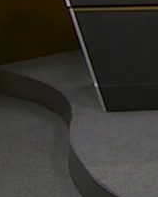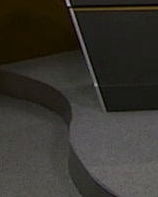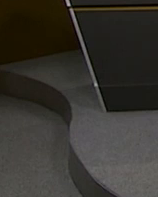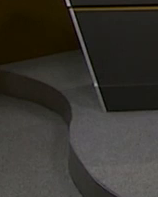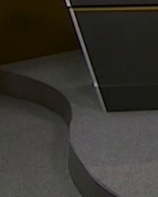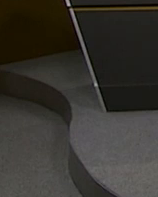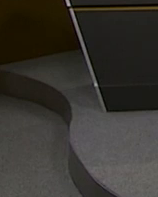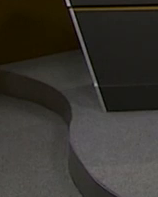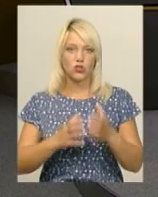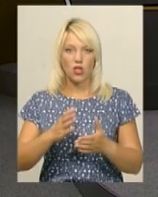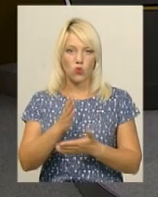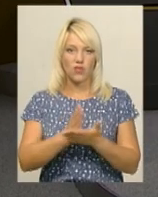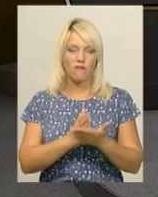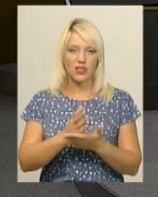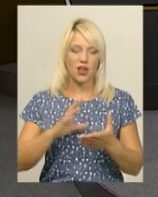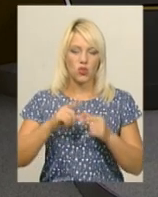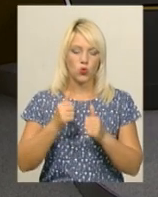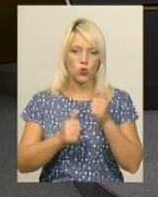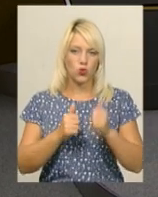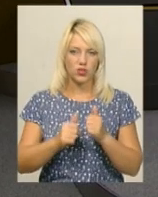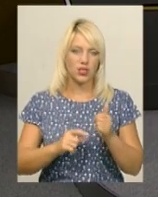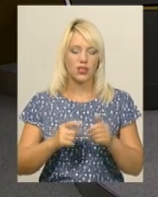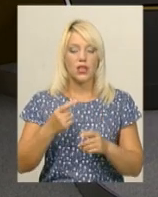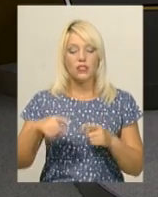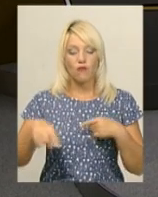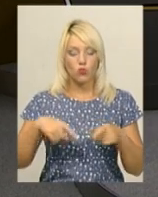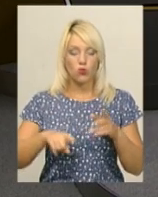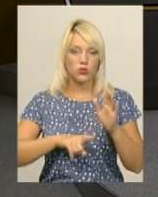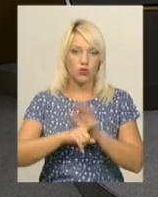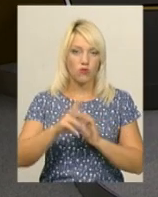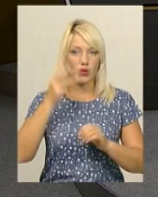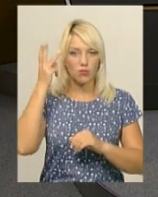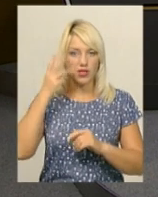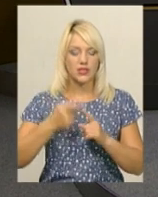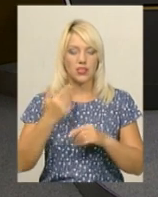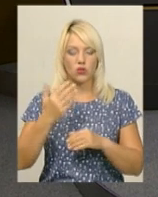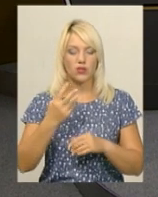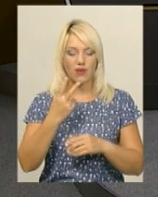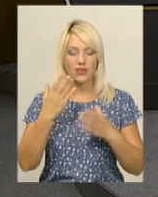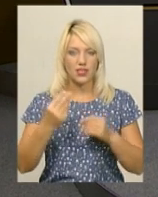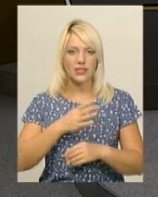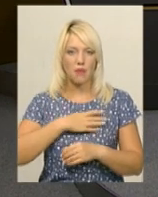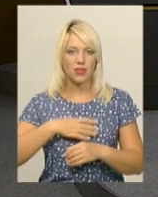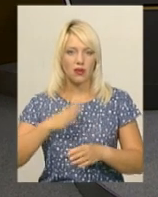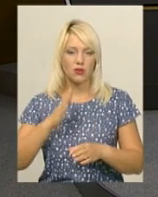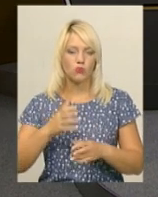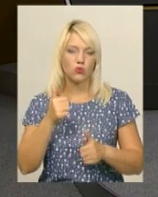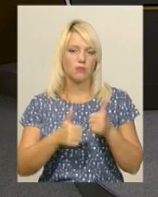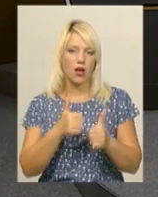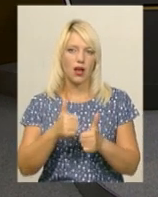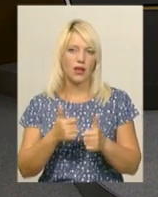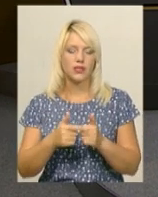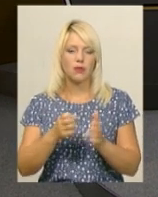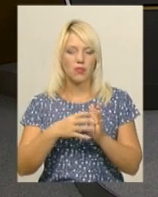Міжнародний ветеранський турнір із волейболу стартував у Хмельницькому. Два дні за його медалі змагатимуться 15 команд з України,